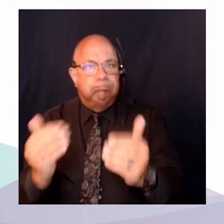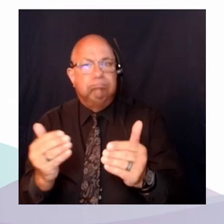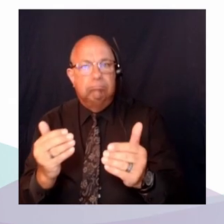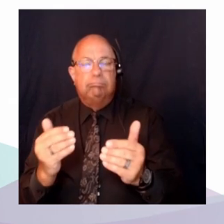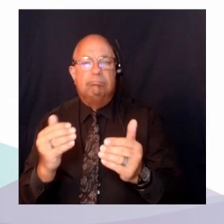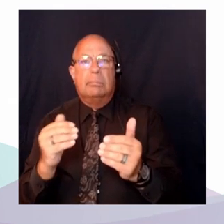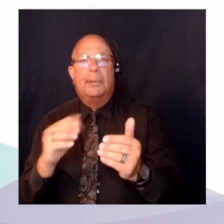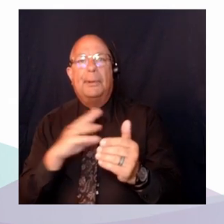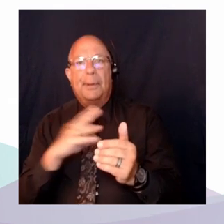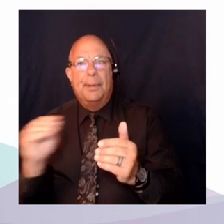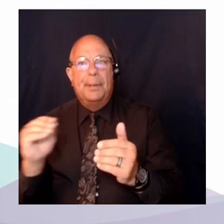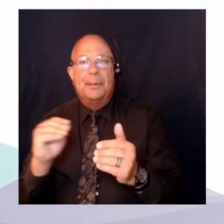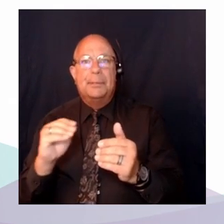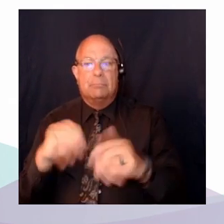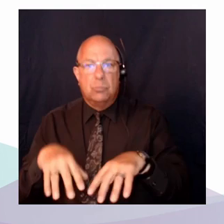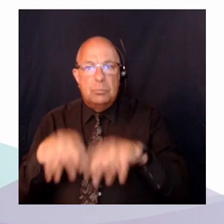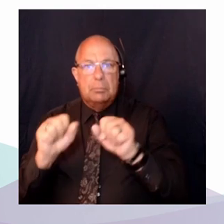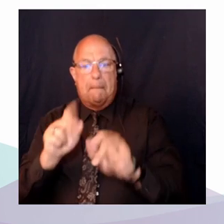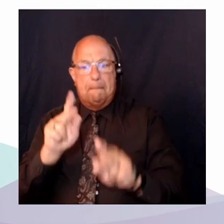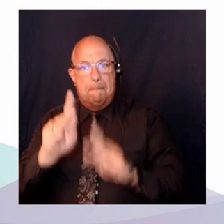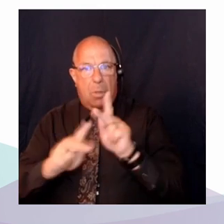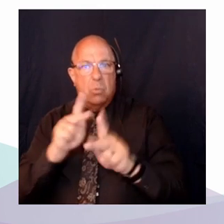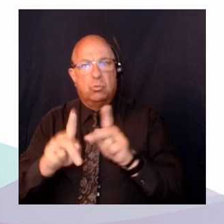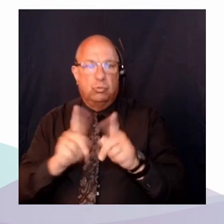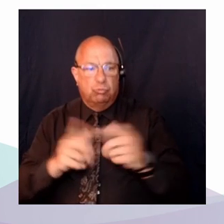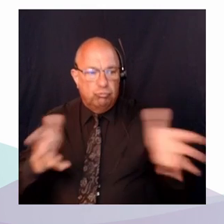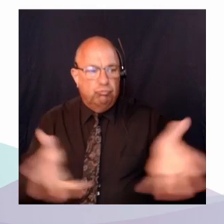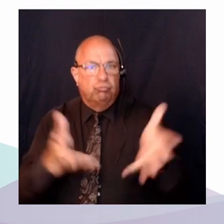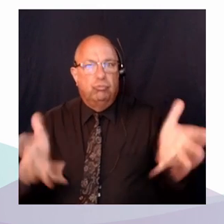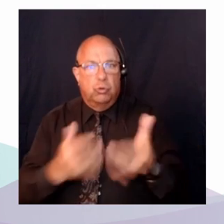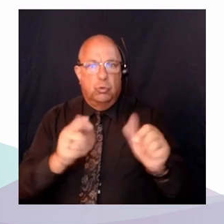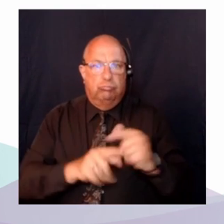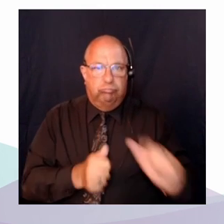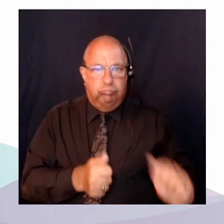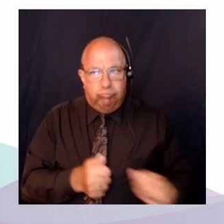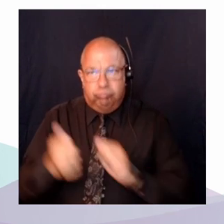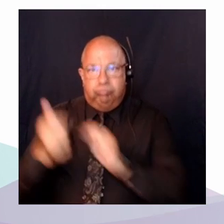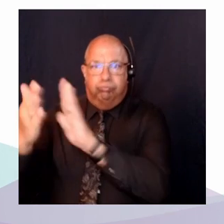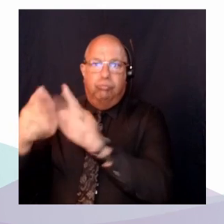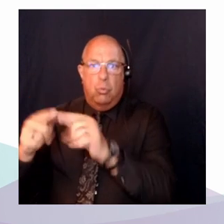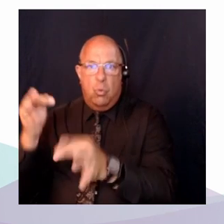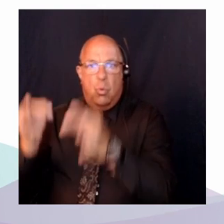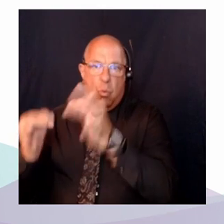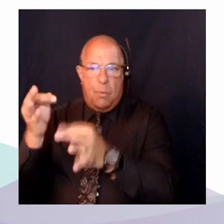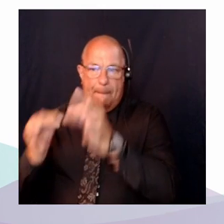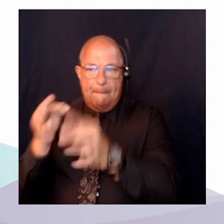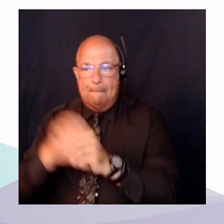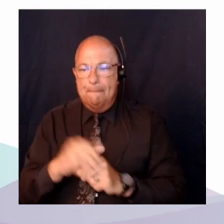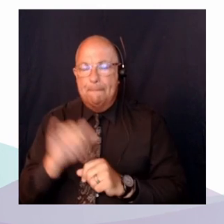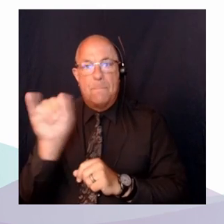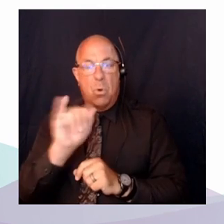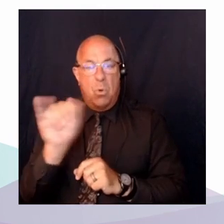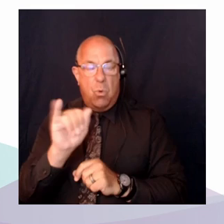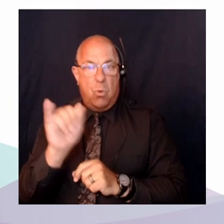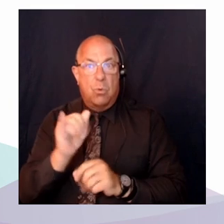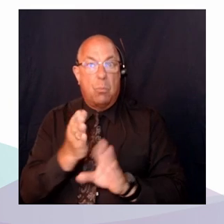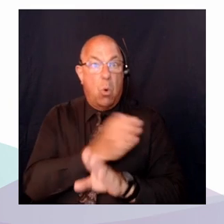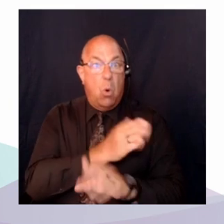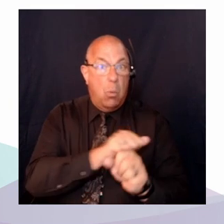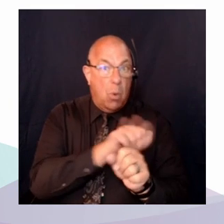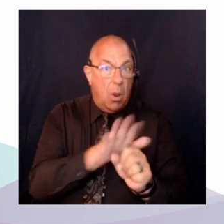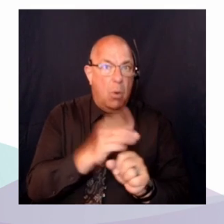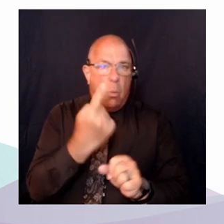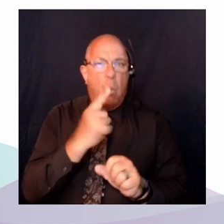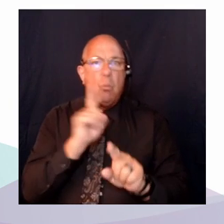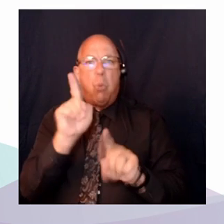judiciaires. Il y eu, d'ailleurs, pendant la crise de la COVID-19, un recours qui a été intenté en Cour supérieure du Québec lorsqu'une personne